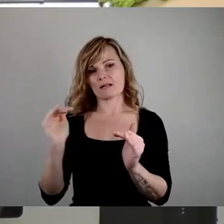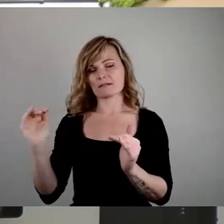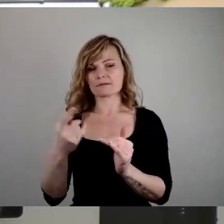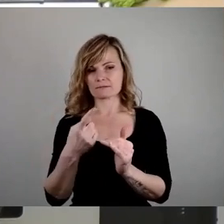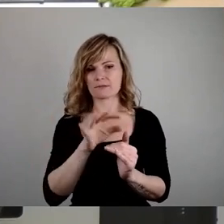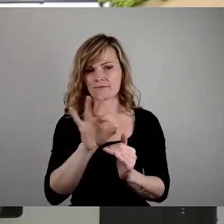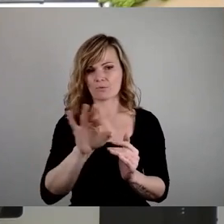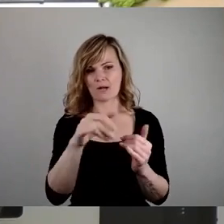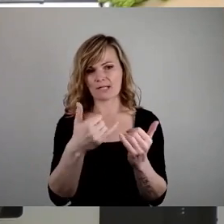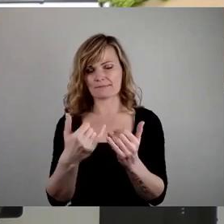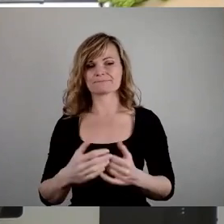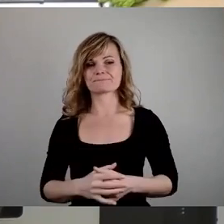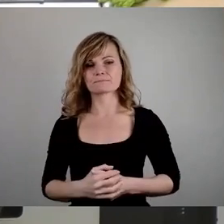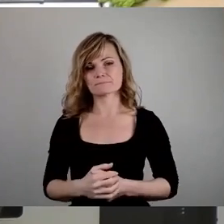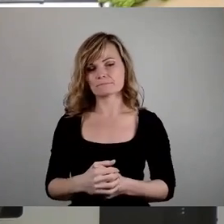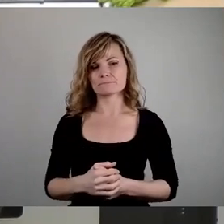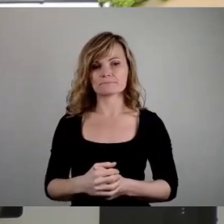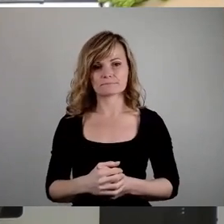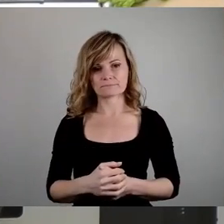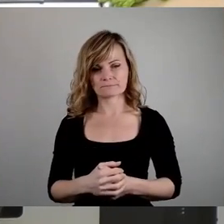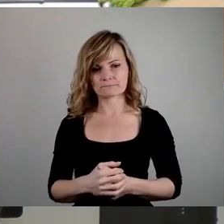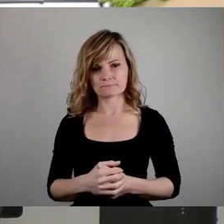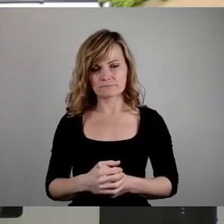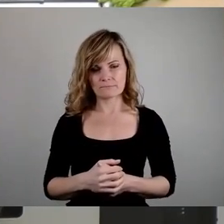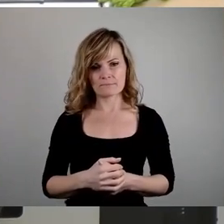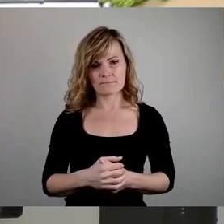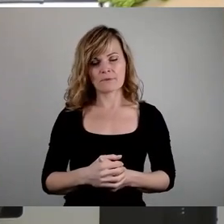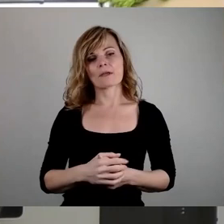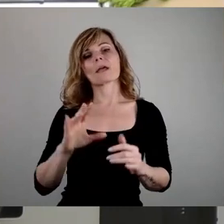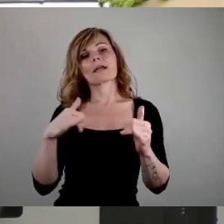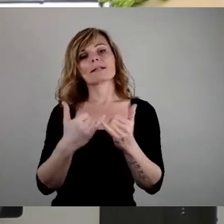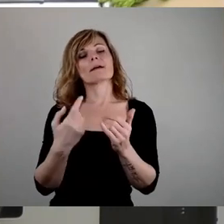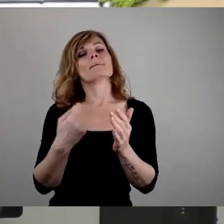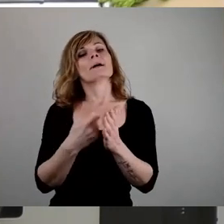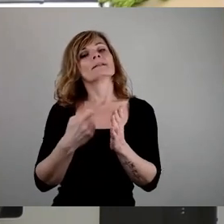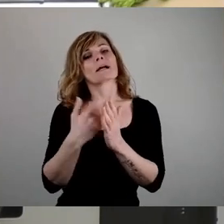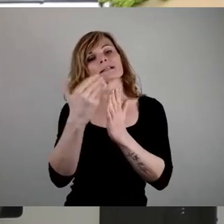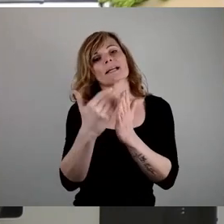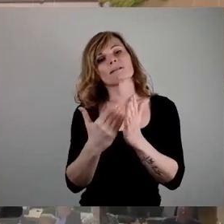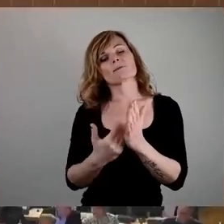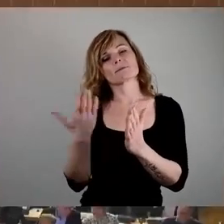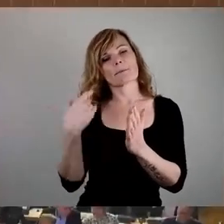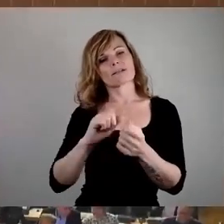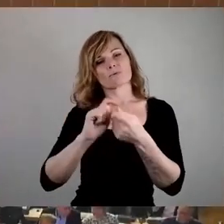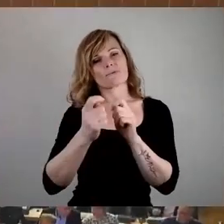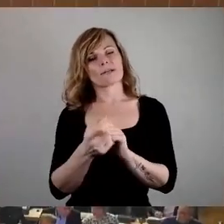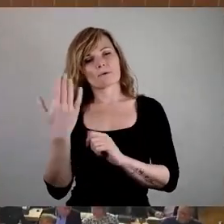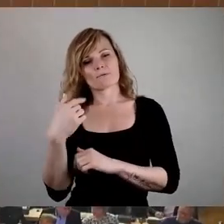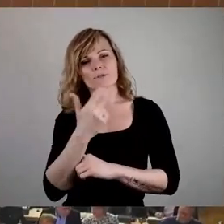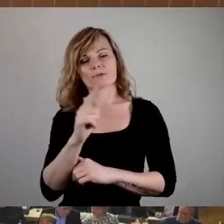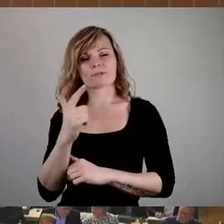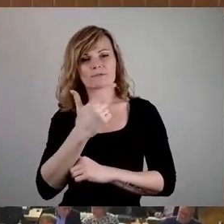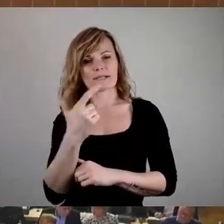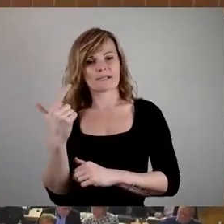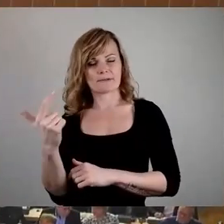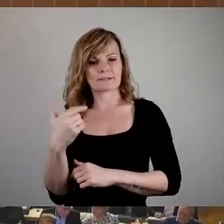Förderhortbeiträge. Bei der Novellierung der Elternbeitragssatzung im Jahre 2022 und vor den Verhandlungen zum aktuellen Doppelhaushalt haben